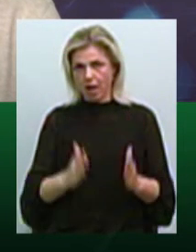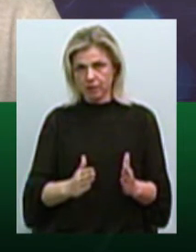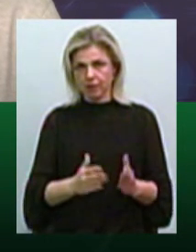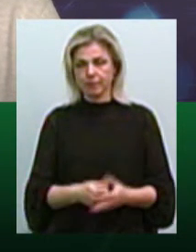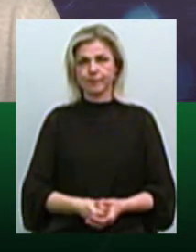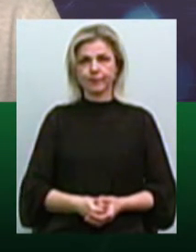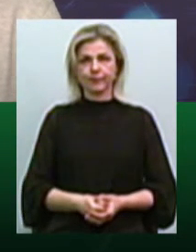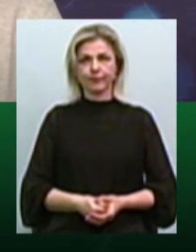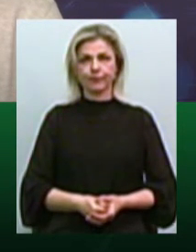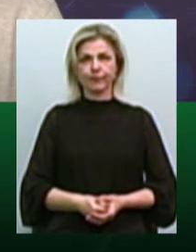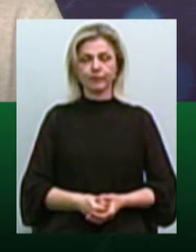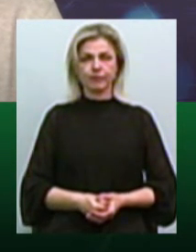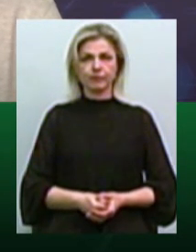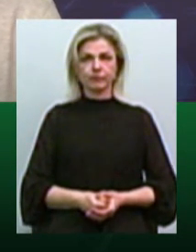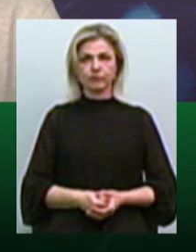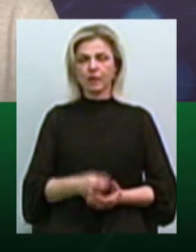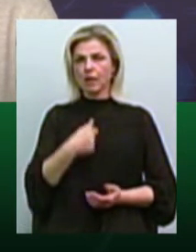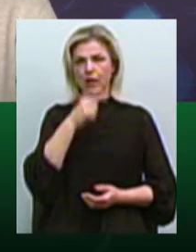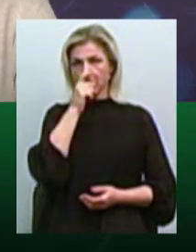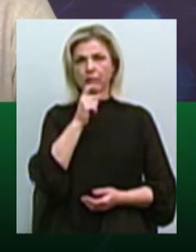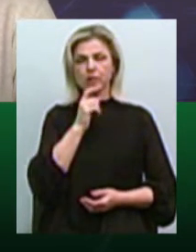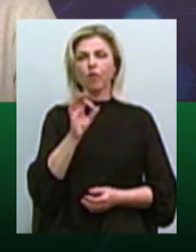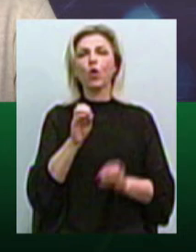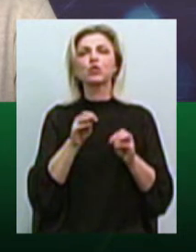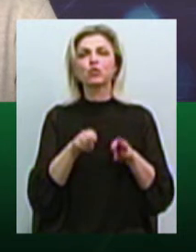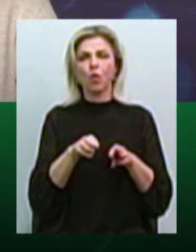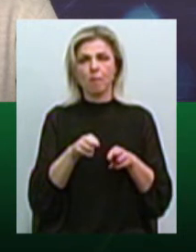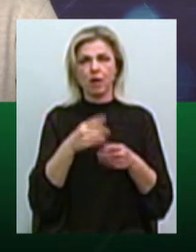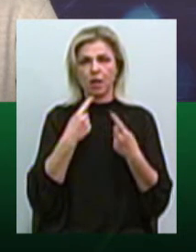как бы, не совсем понимаю, да, про что разговор.